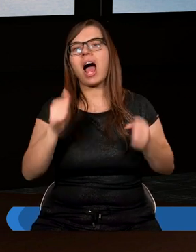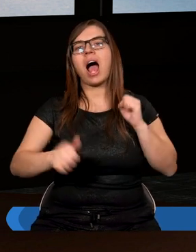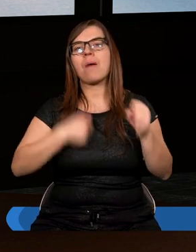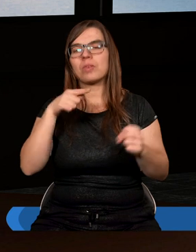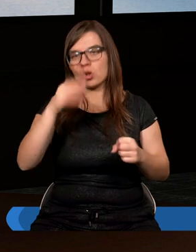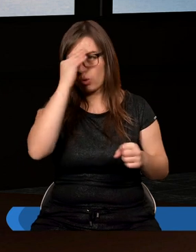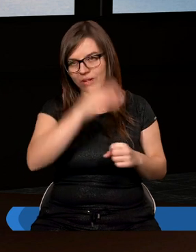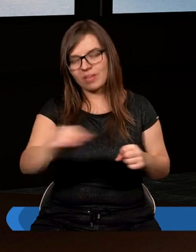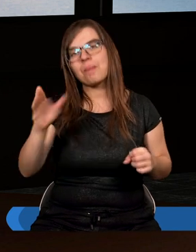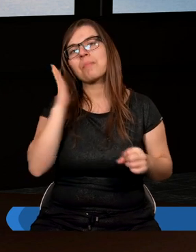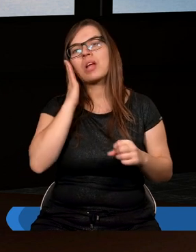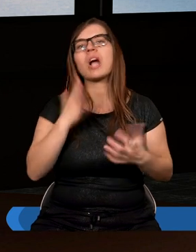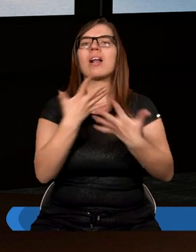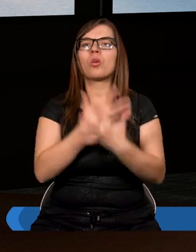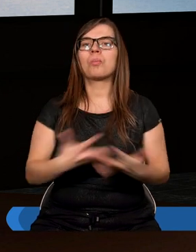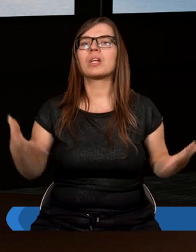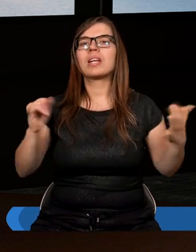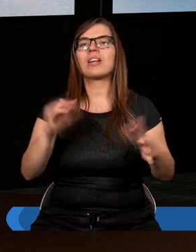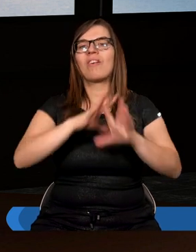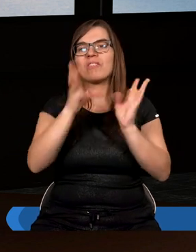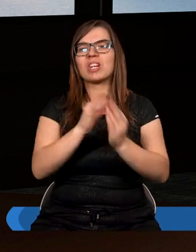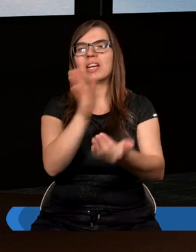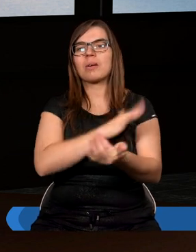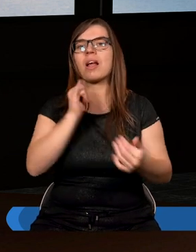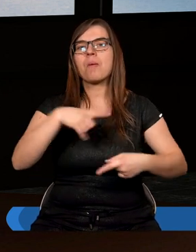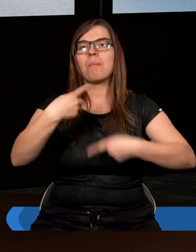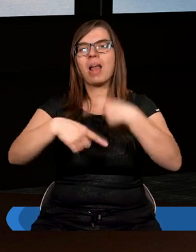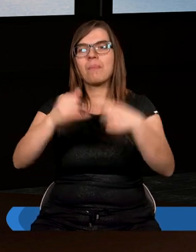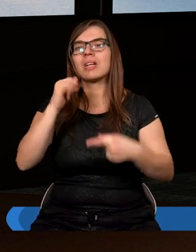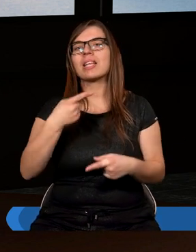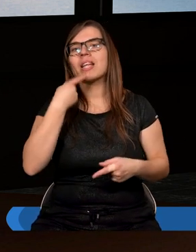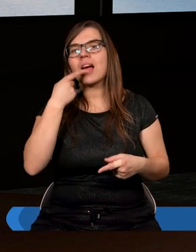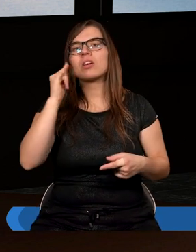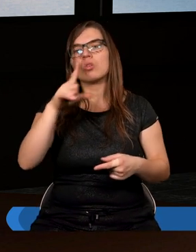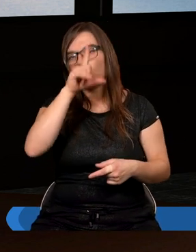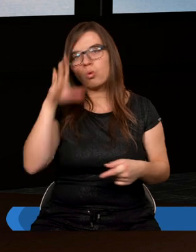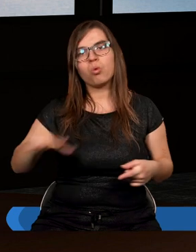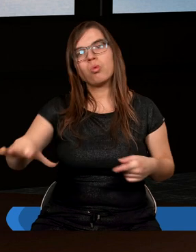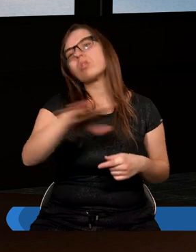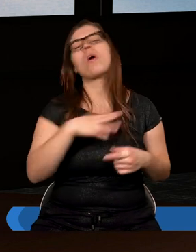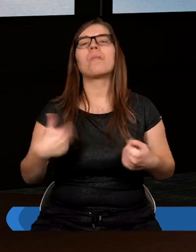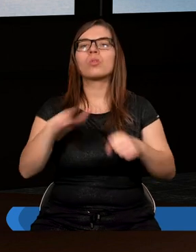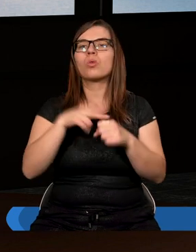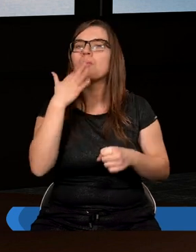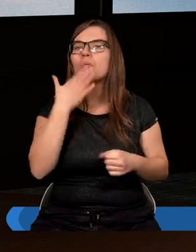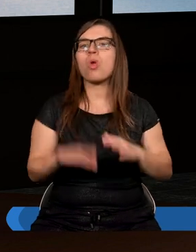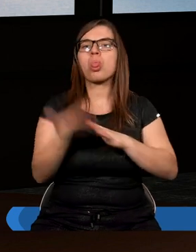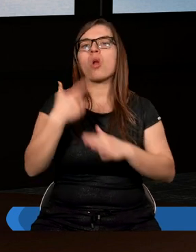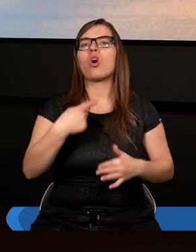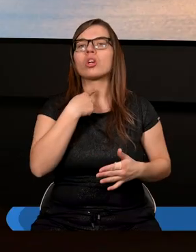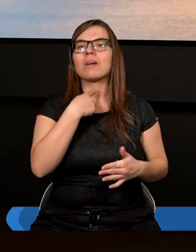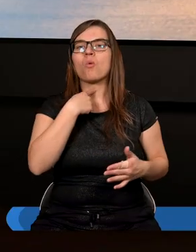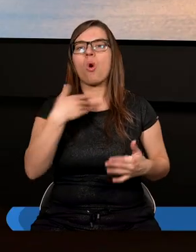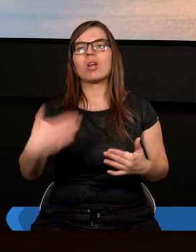zwiastować mieszkańcom ziemi i wszystkim narodom i plemionom i językom i ludom, który mówił donośnym głosem.